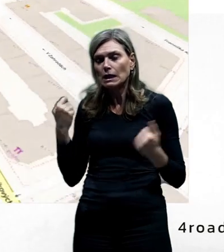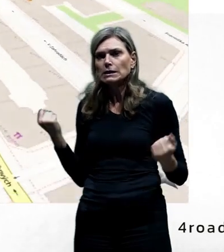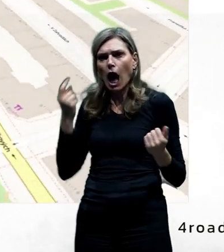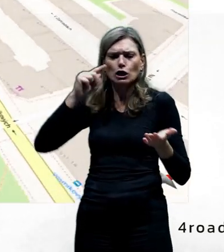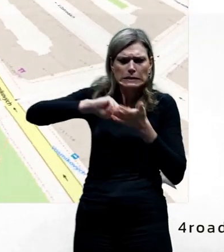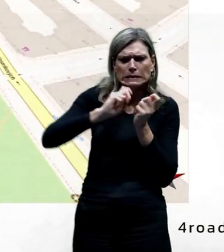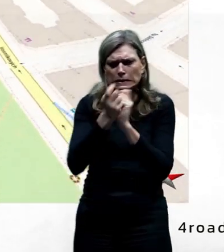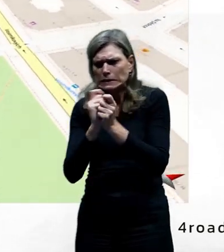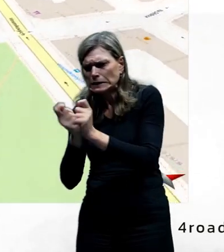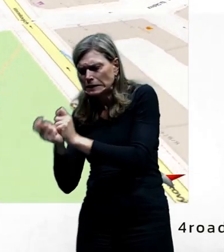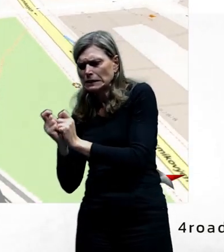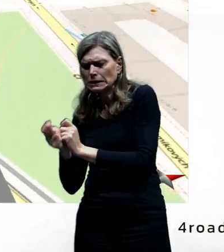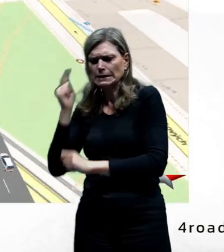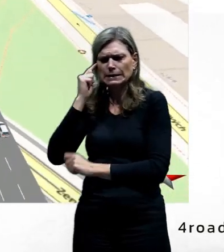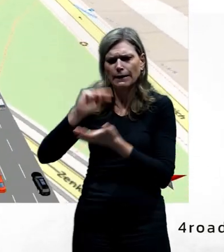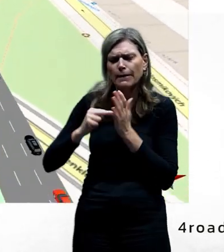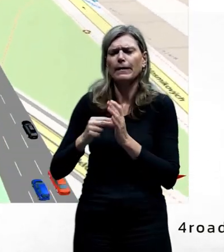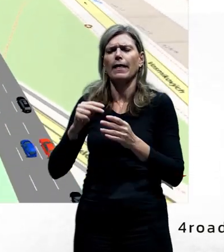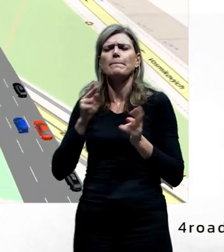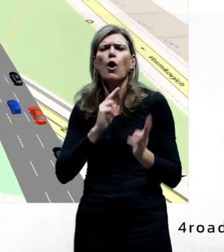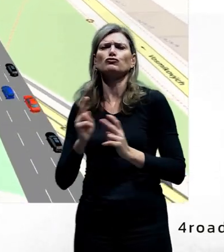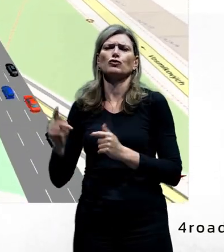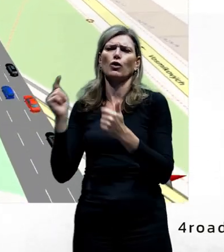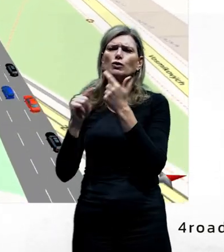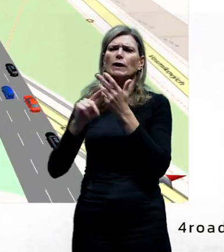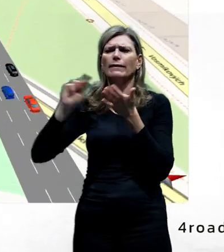vyloučili z hlediska technické proveditelnosti.